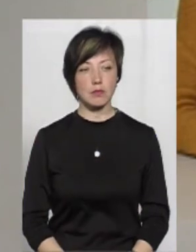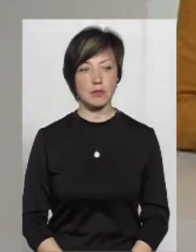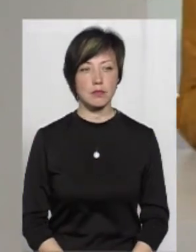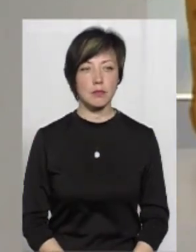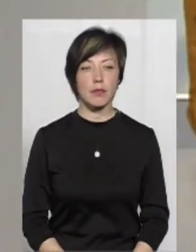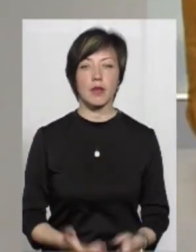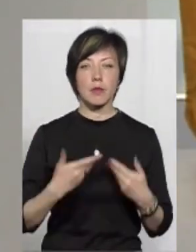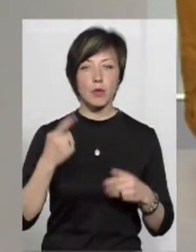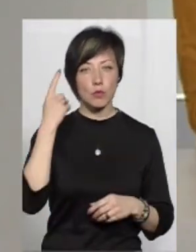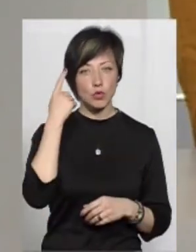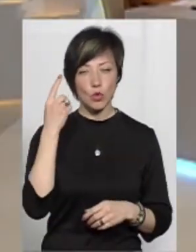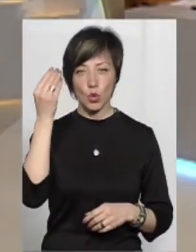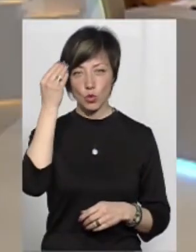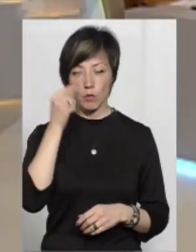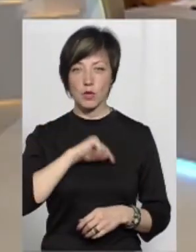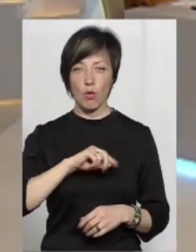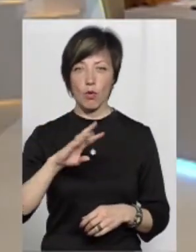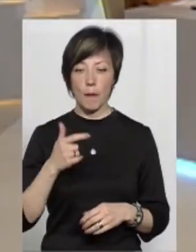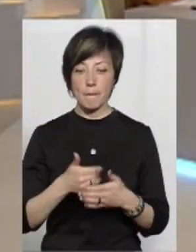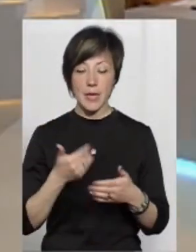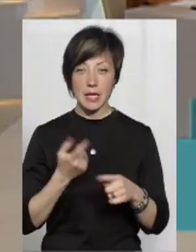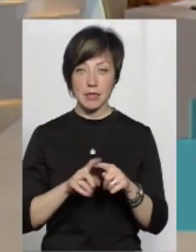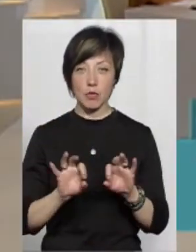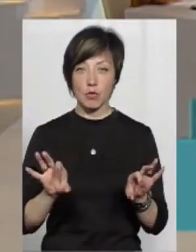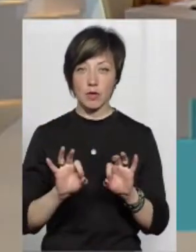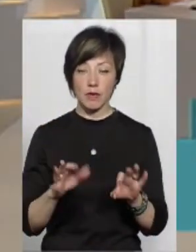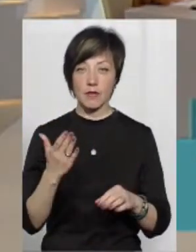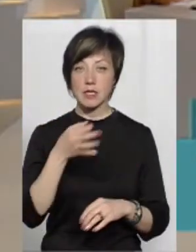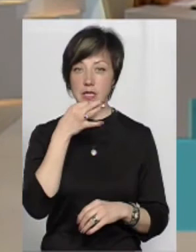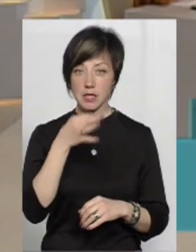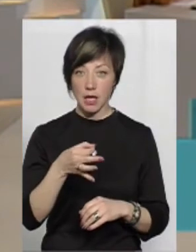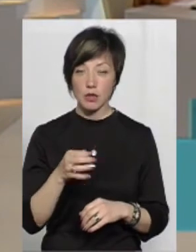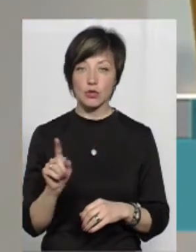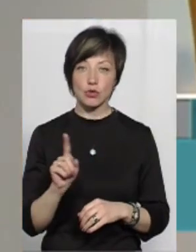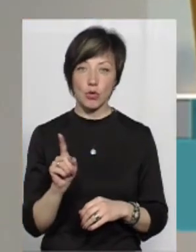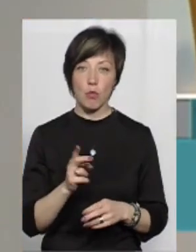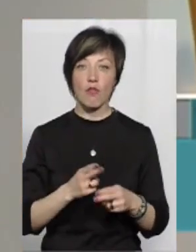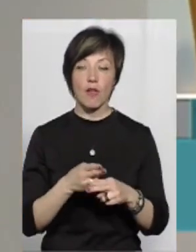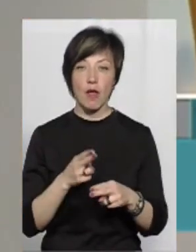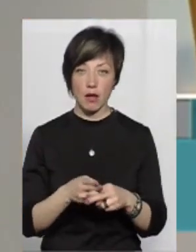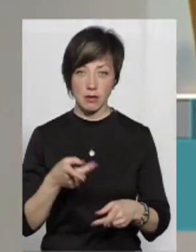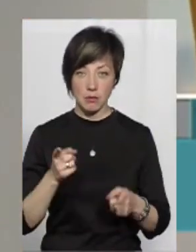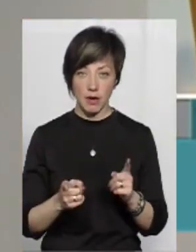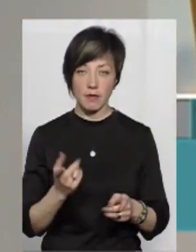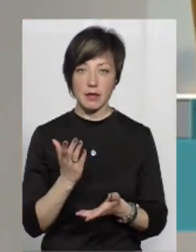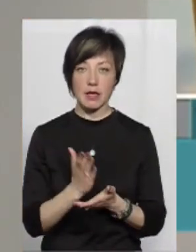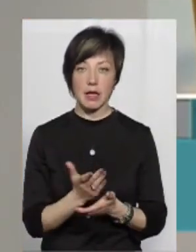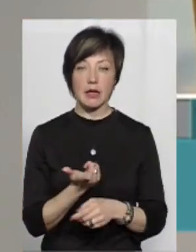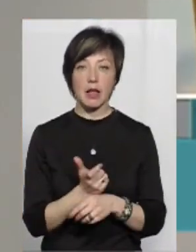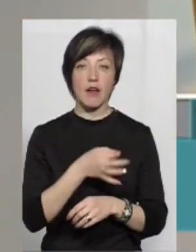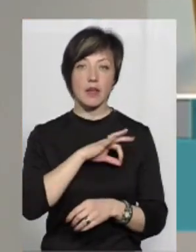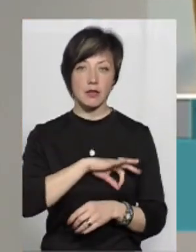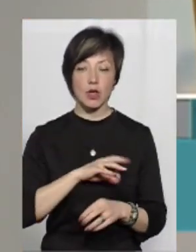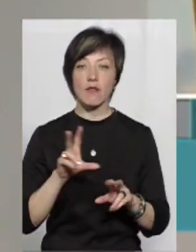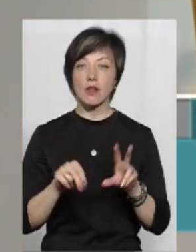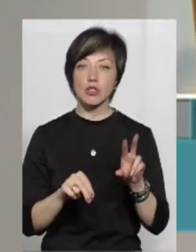Ми почули думку психолога. Якраз перед цим коментарем, пані Ольгу, сказали, що профілактика насправді є найефективнішою.